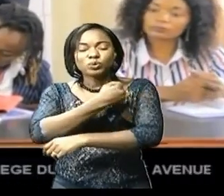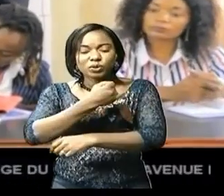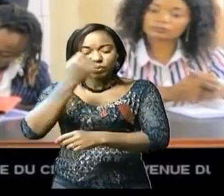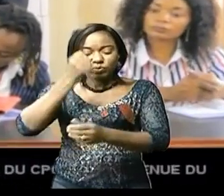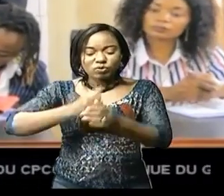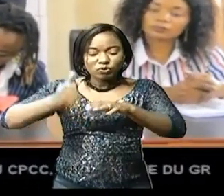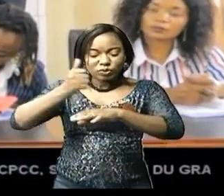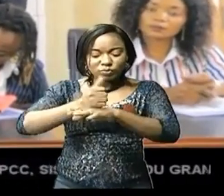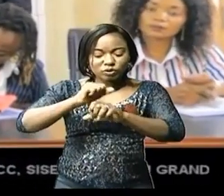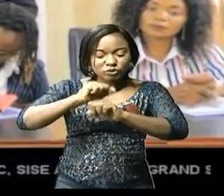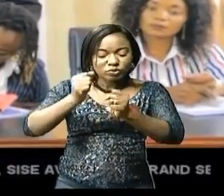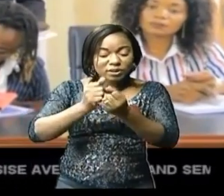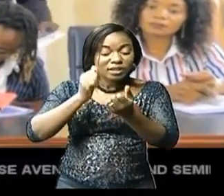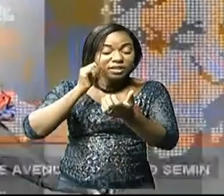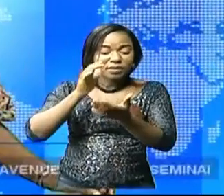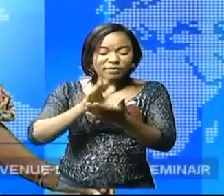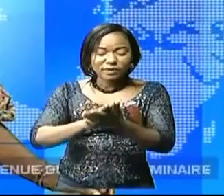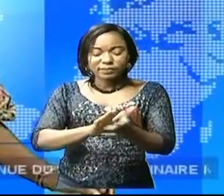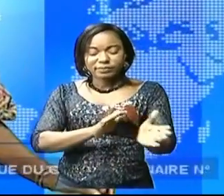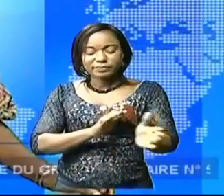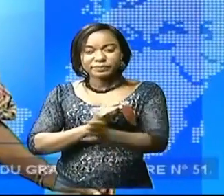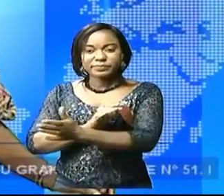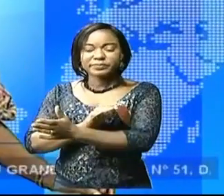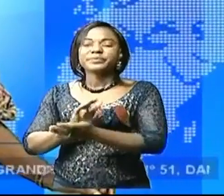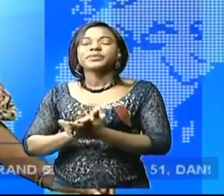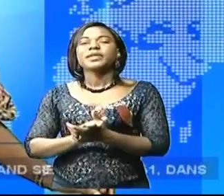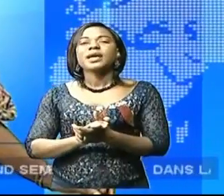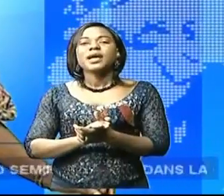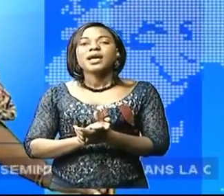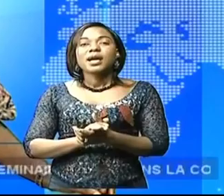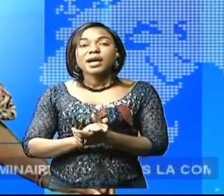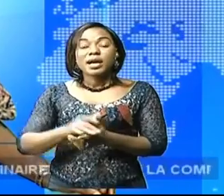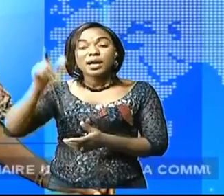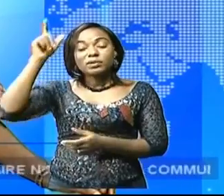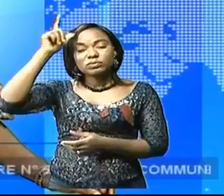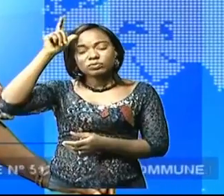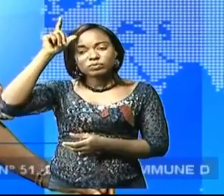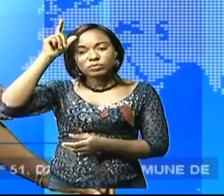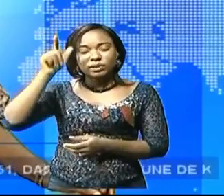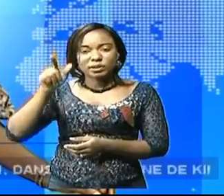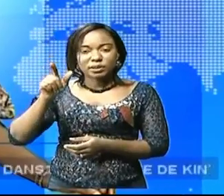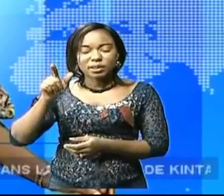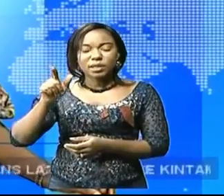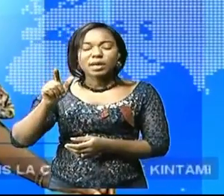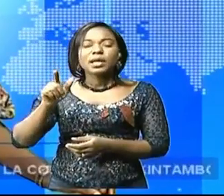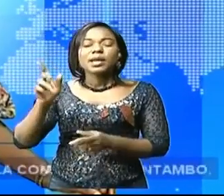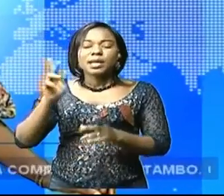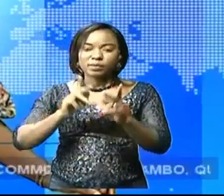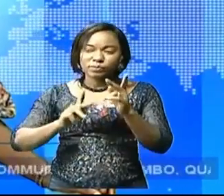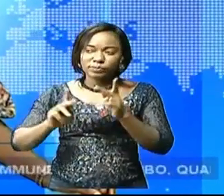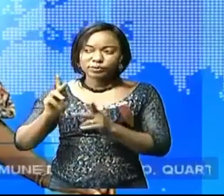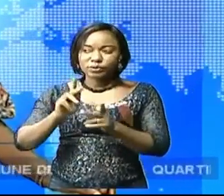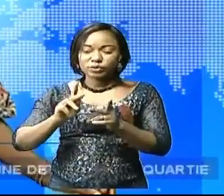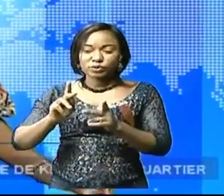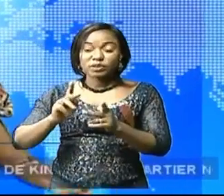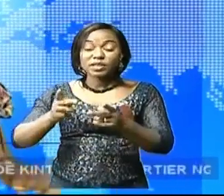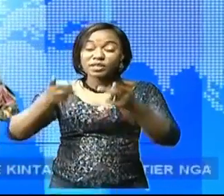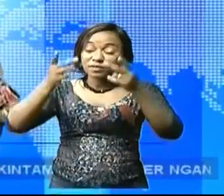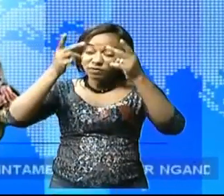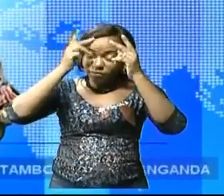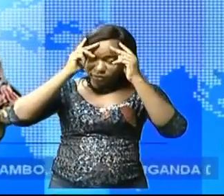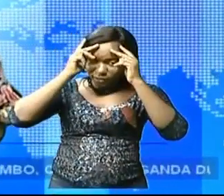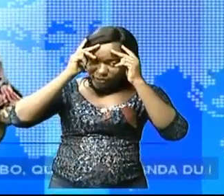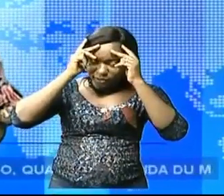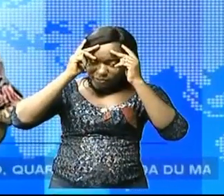-économique de femmes. À Louboumbachi, la population est victime de la pollution d'une